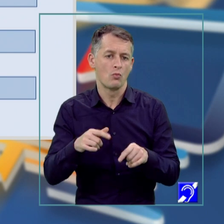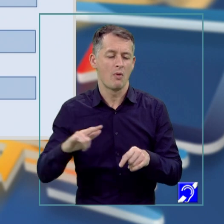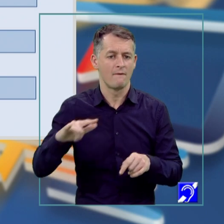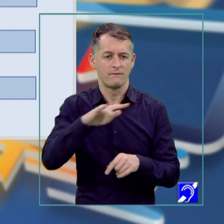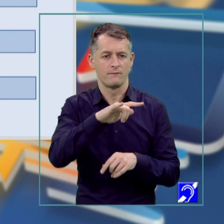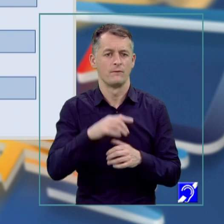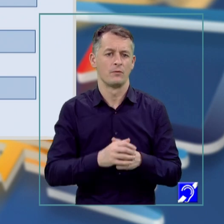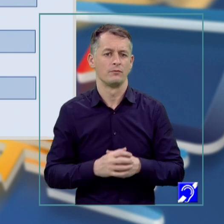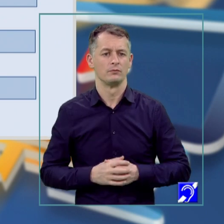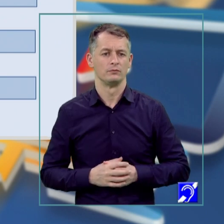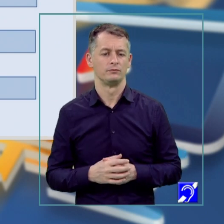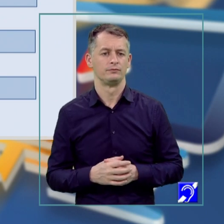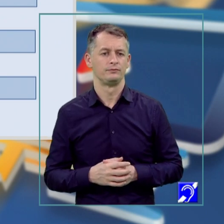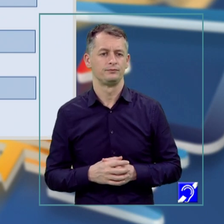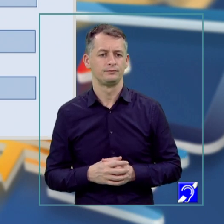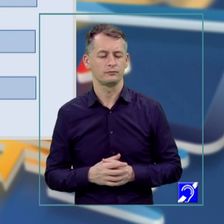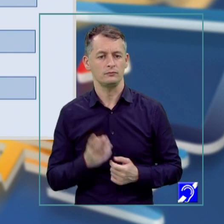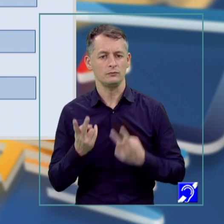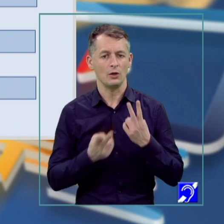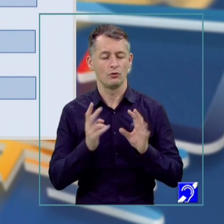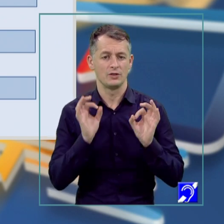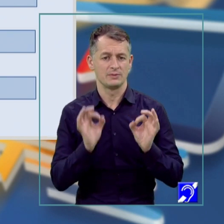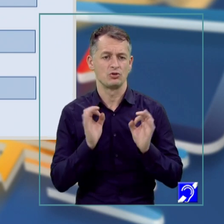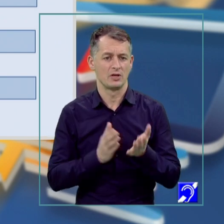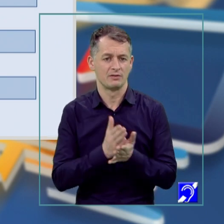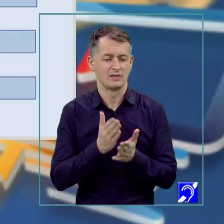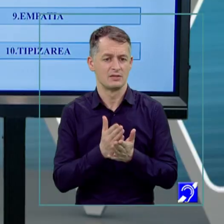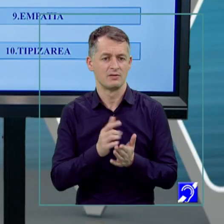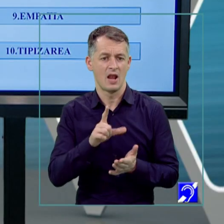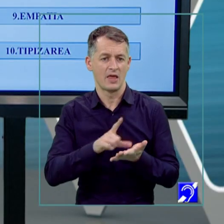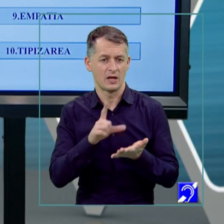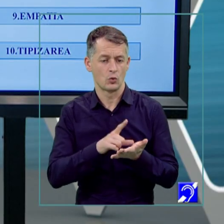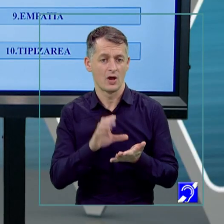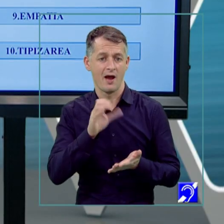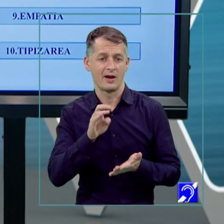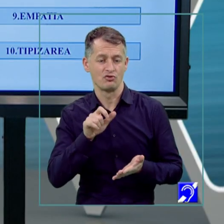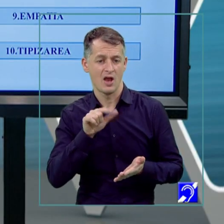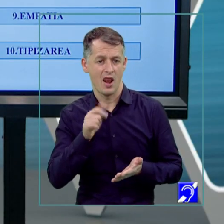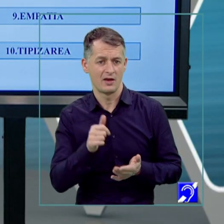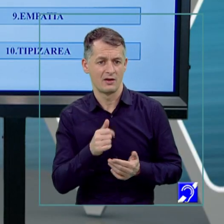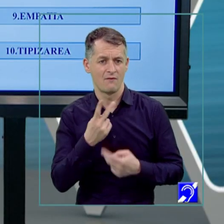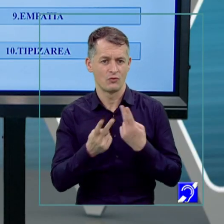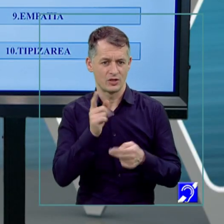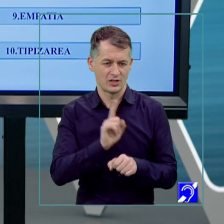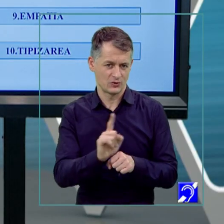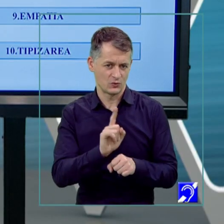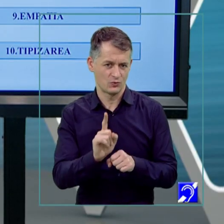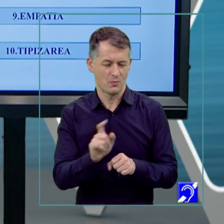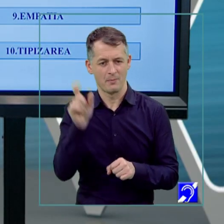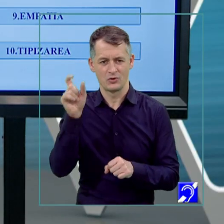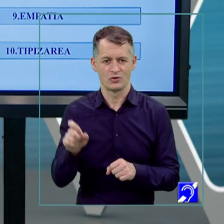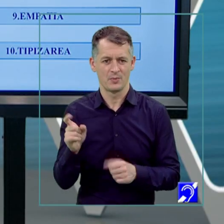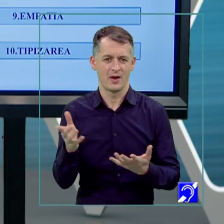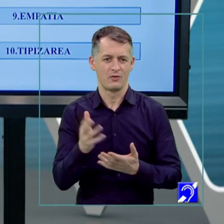tipizarea foarte des folosită în literatură. Caragiale a folosit foarte des acest procedeș a creat aceste tipuri de personaje pe care nu ne